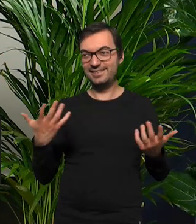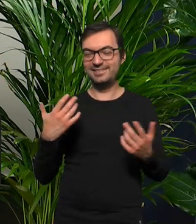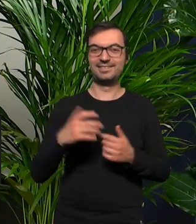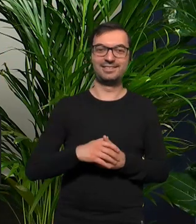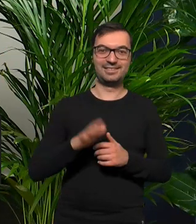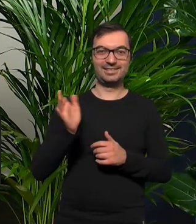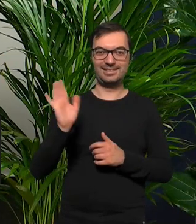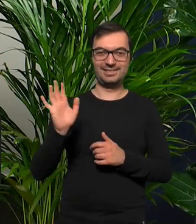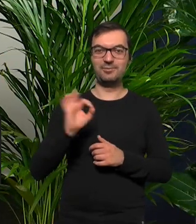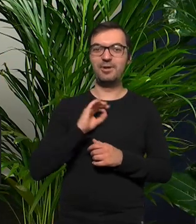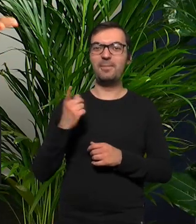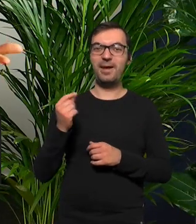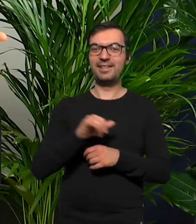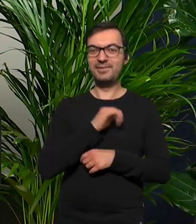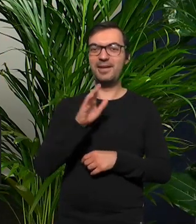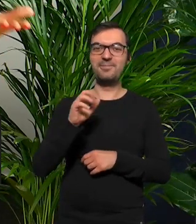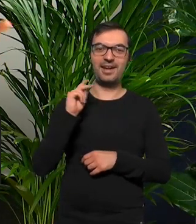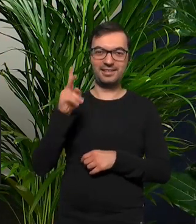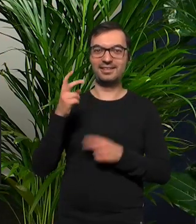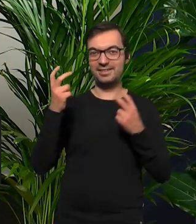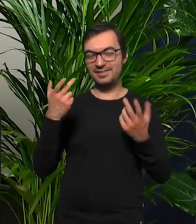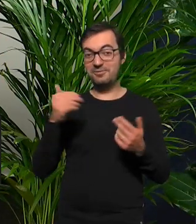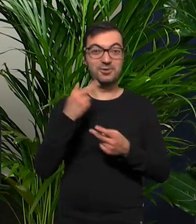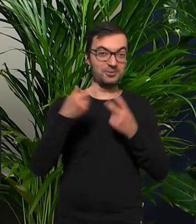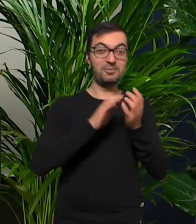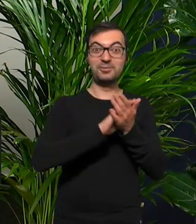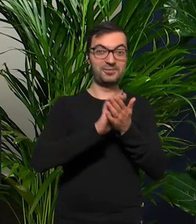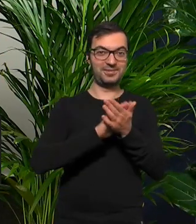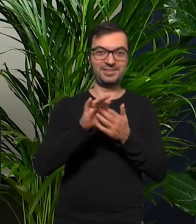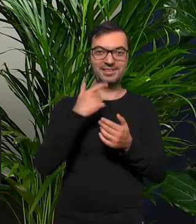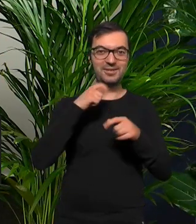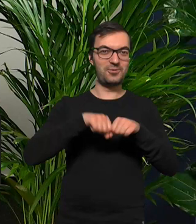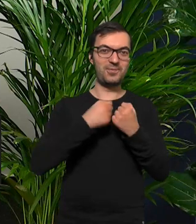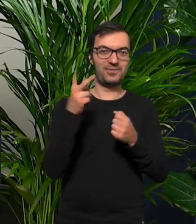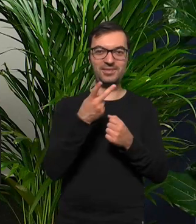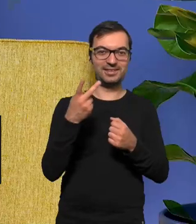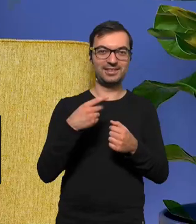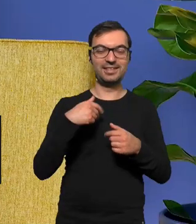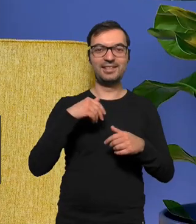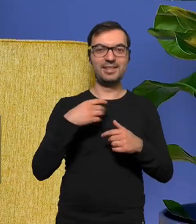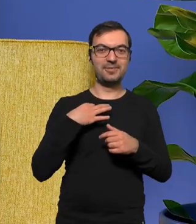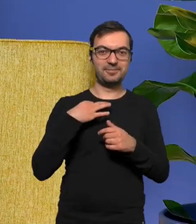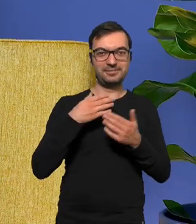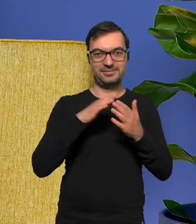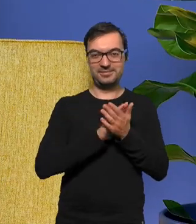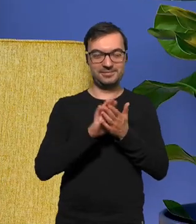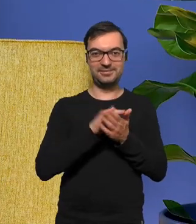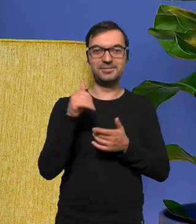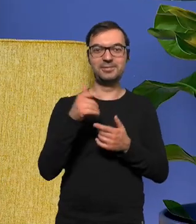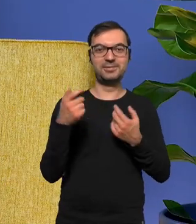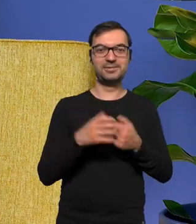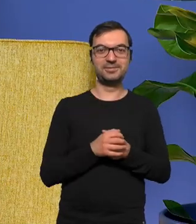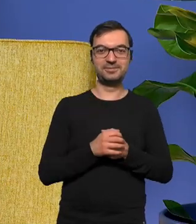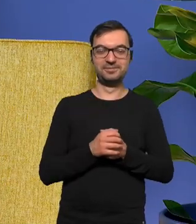mój partner ma na imię Bartek i szukasz cię może przepraszam że naruszyłem waszą intymną ale może